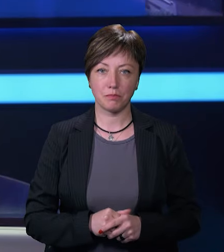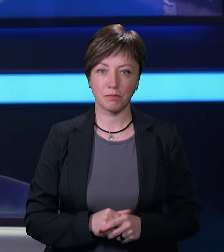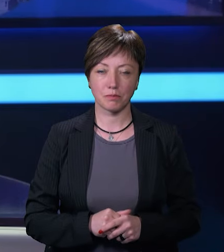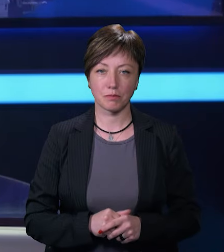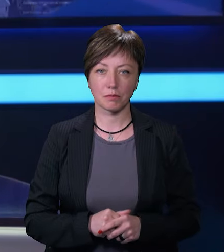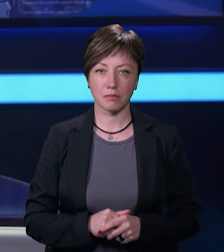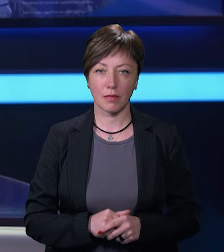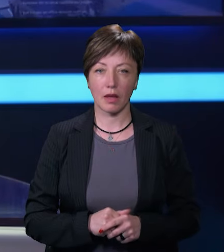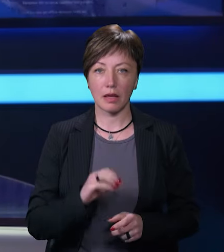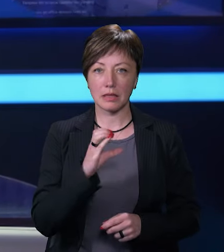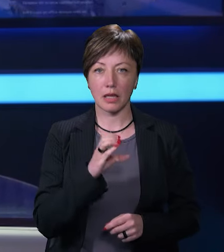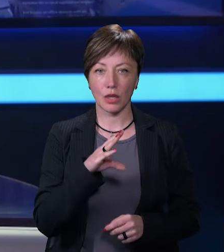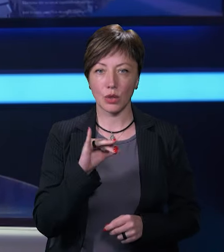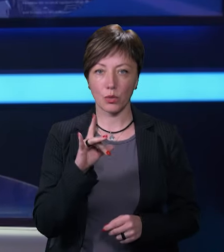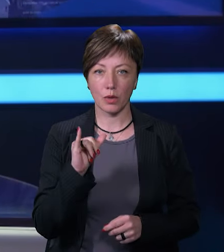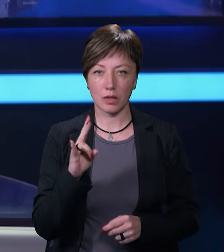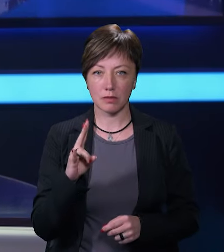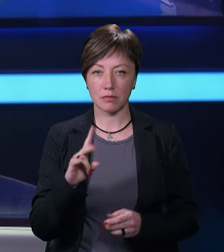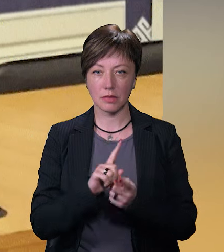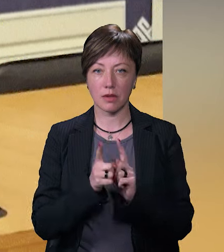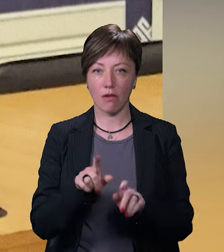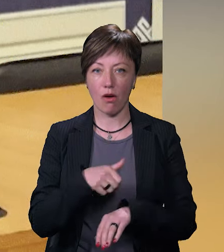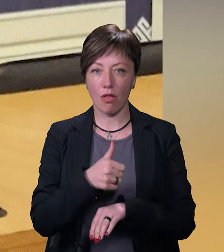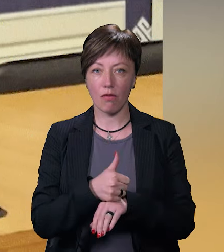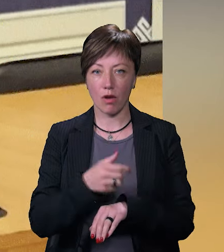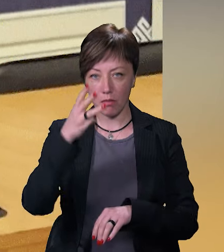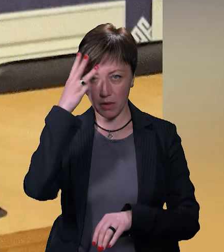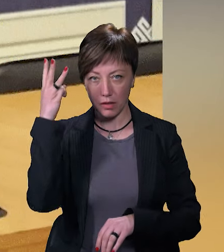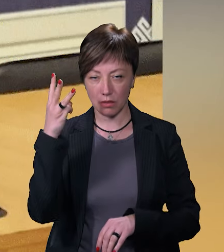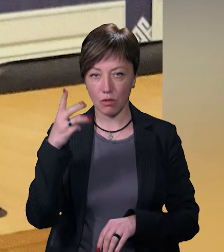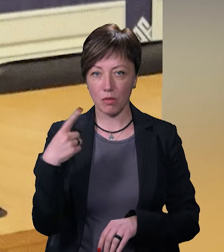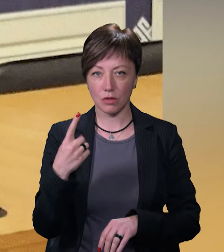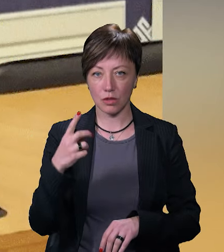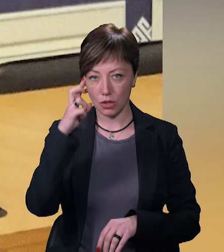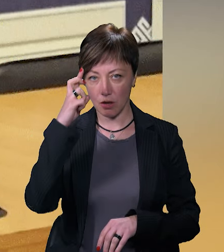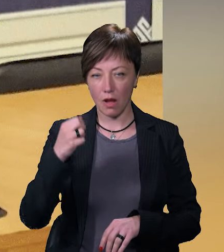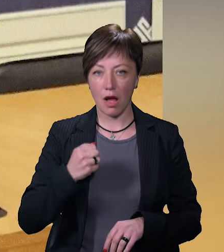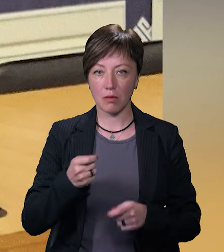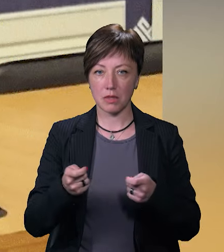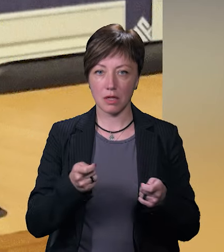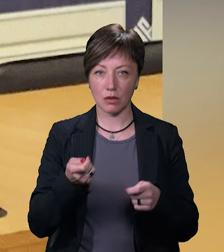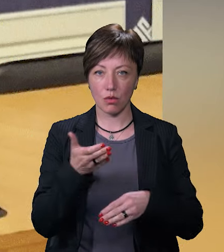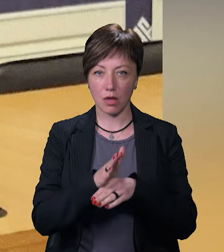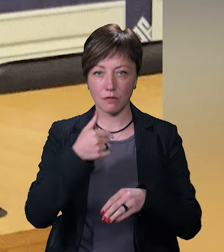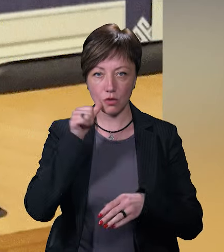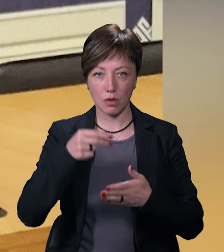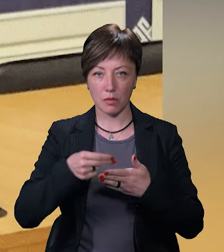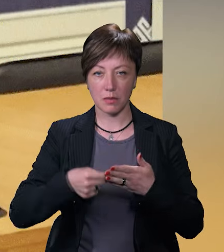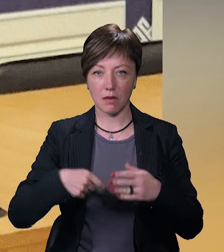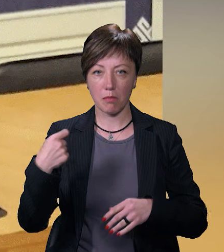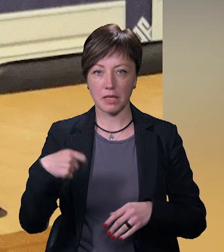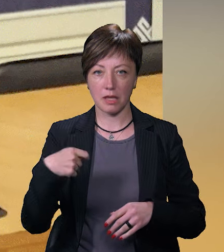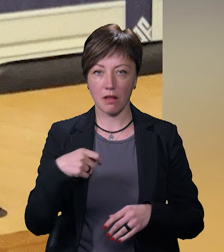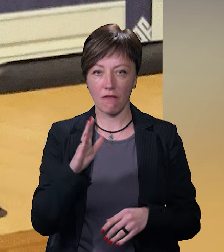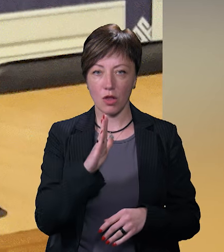Сергій Тюрін став головою Хмельницької обласної державної адміністрації. Відповідний указ вчора підписав президент